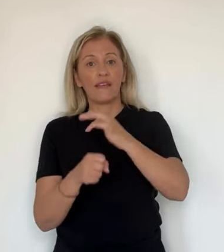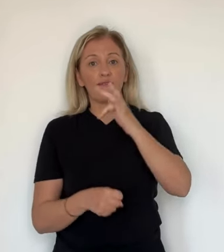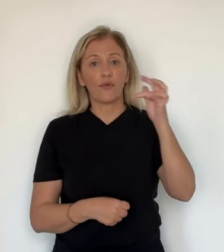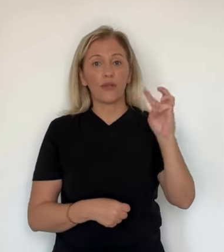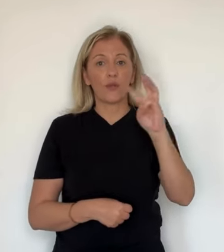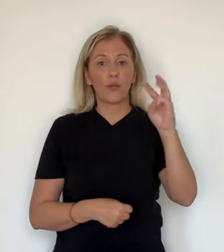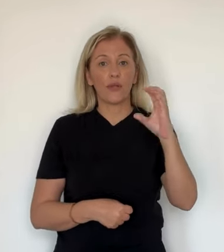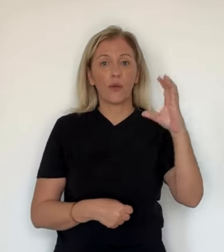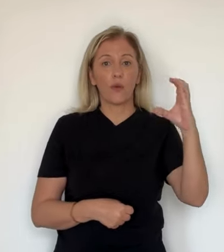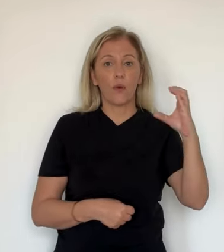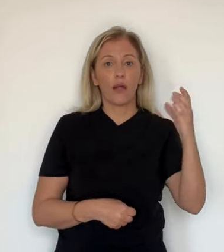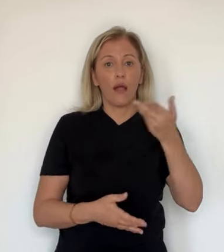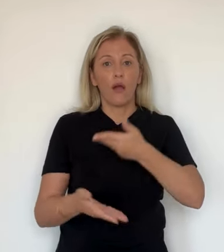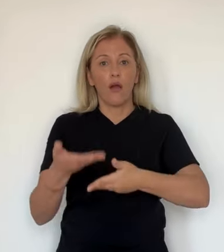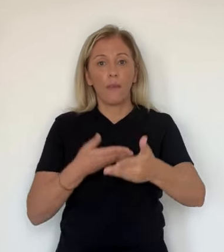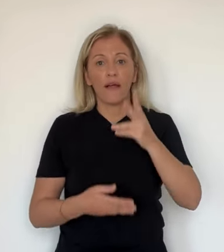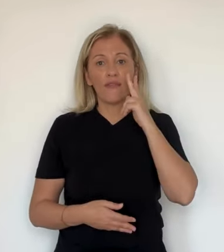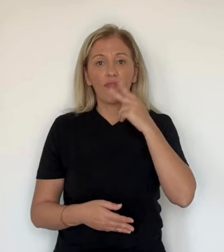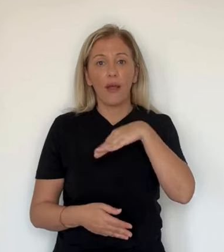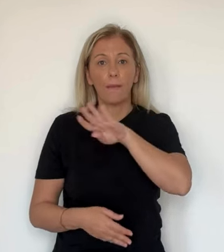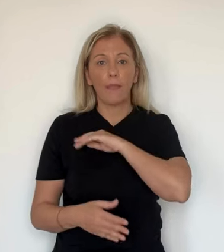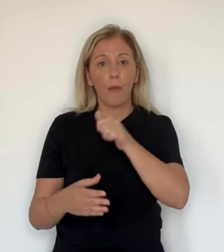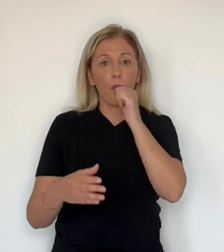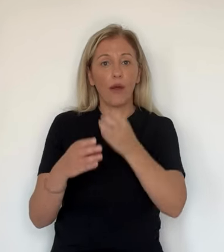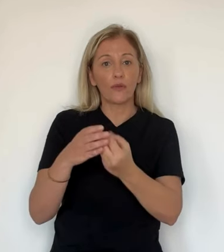C'est la naissance de Coca-Cola.